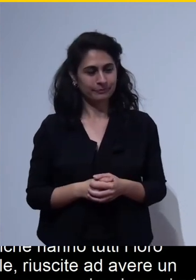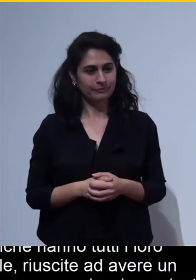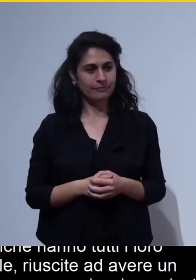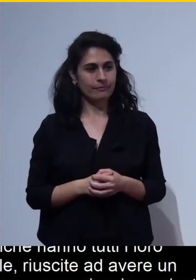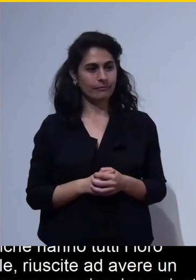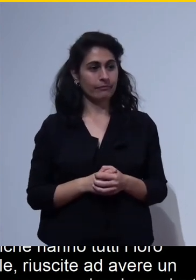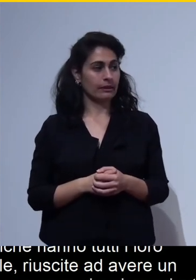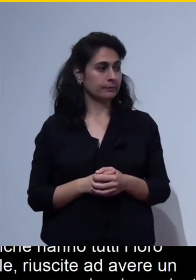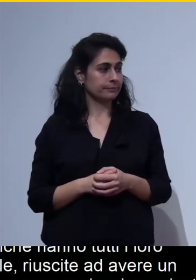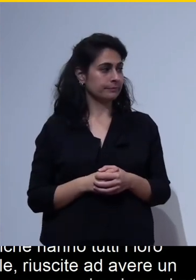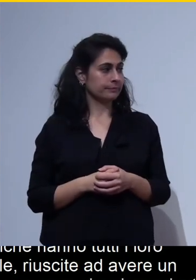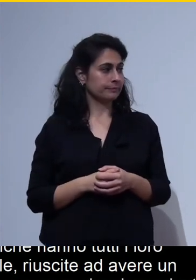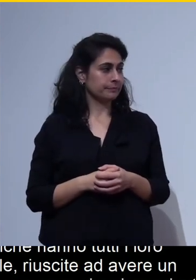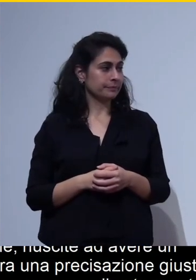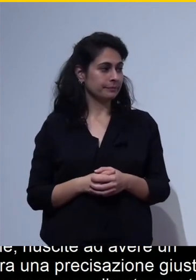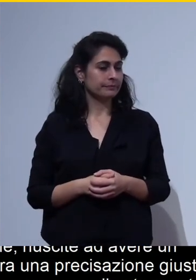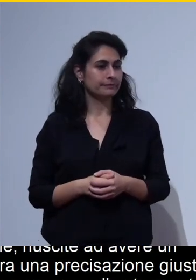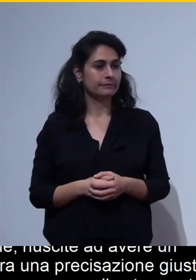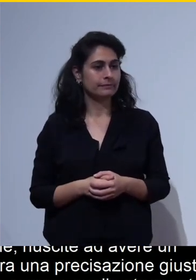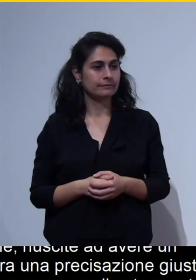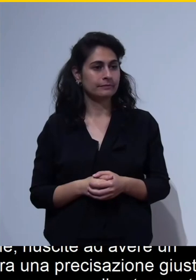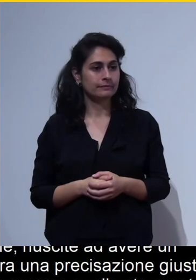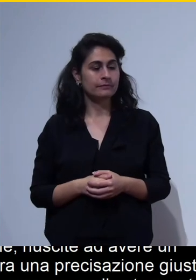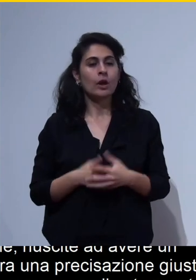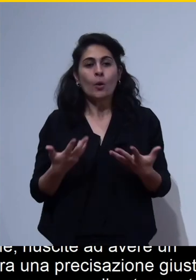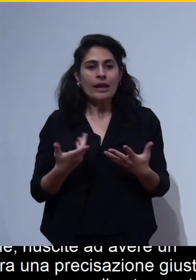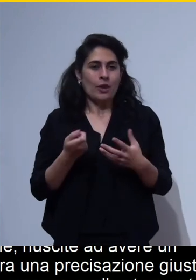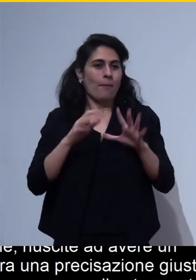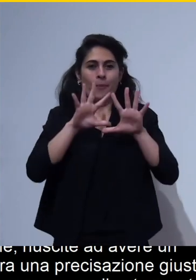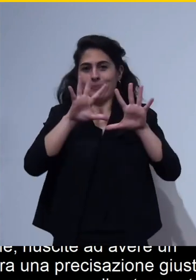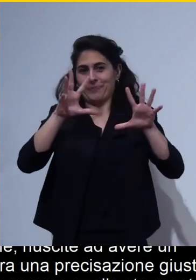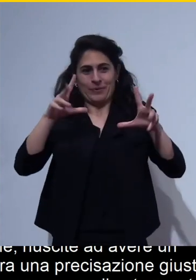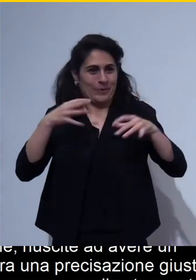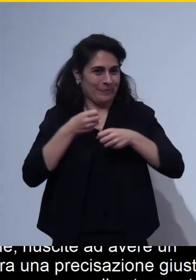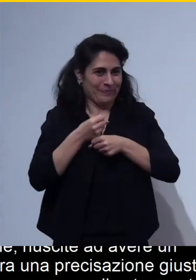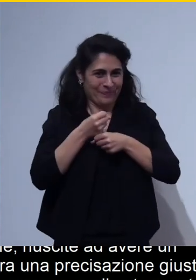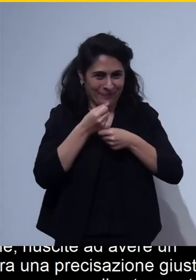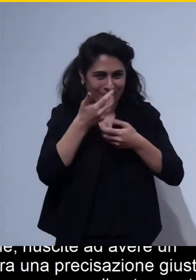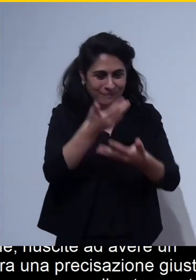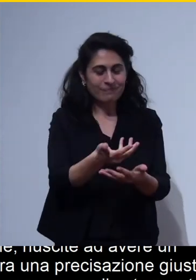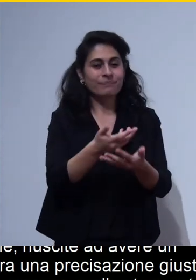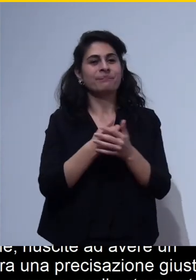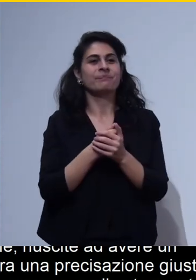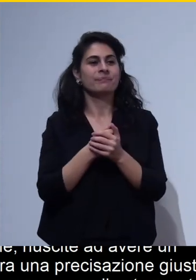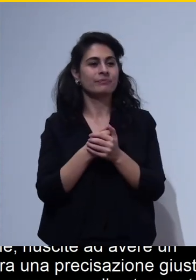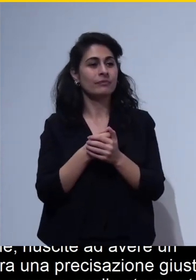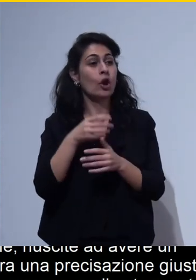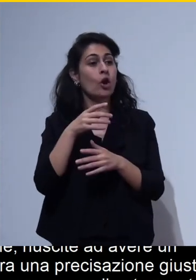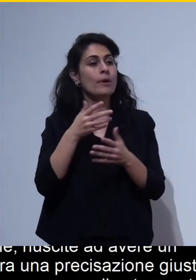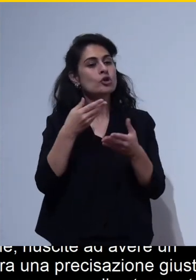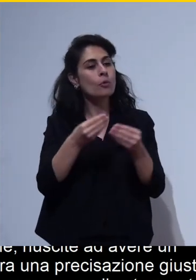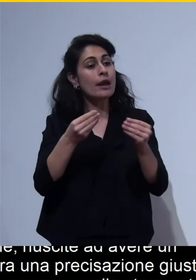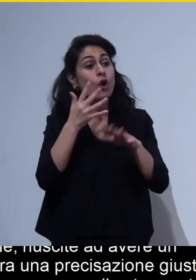strumento che è ancora il più accessibile appunto senza particolari accorgimenti semplicemente aprendolo facendo una